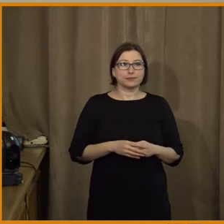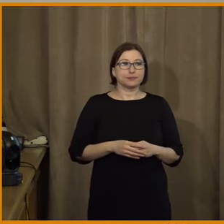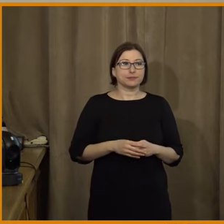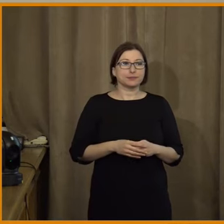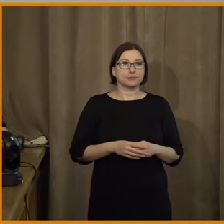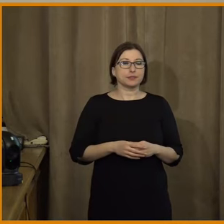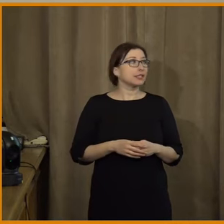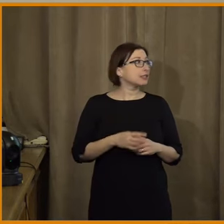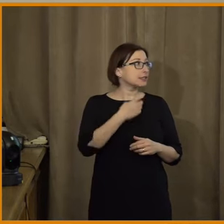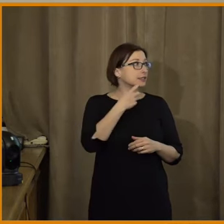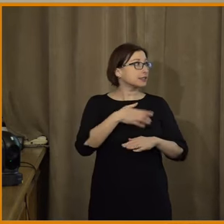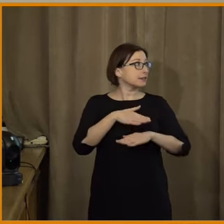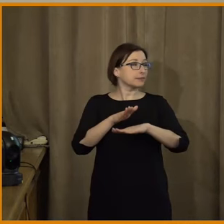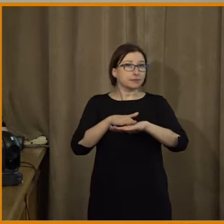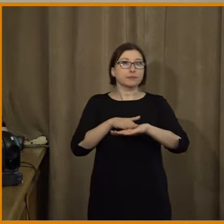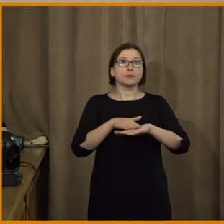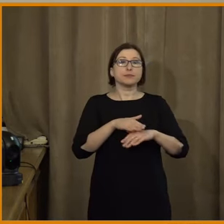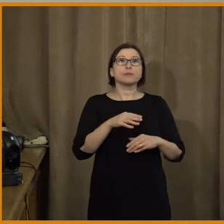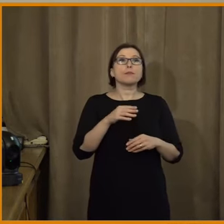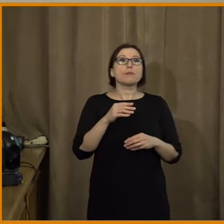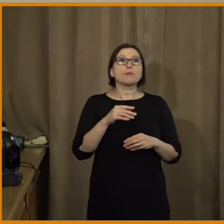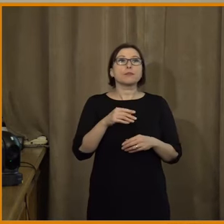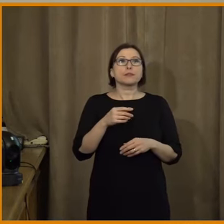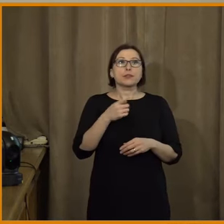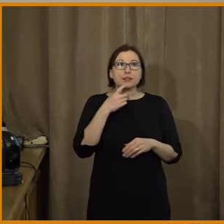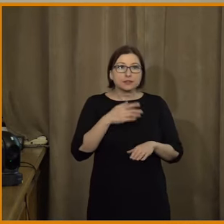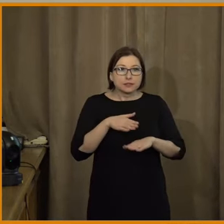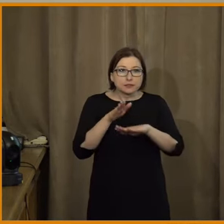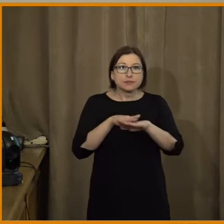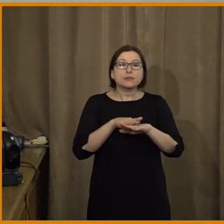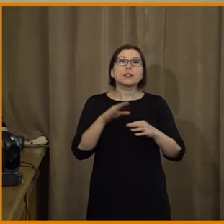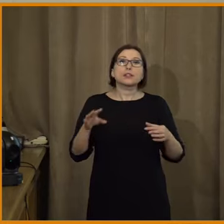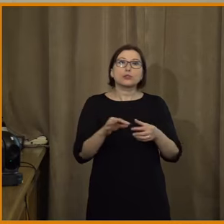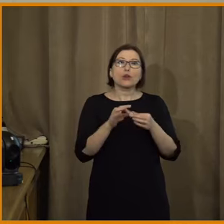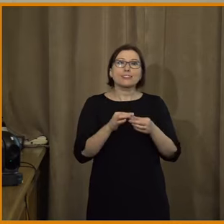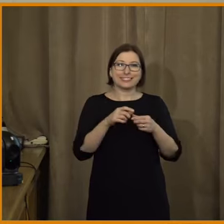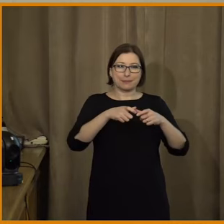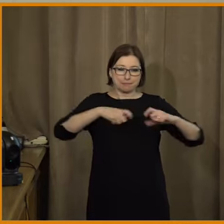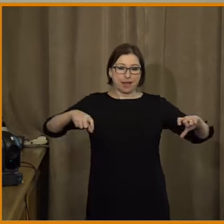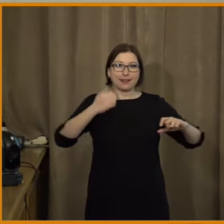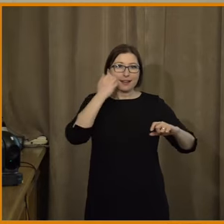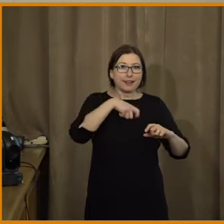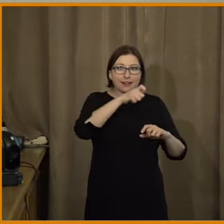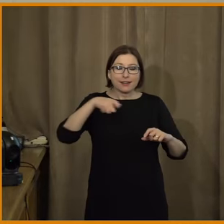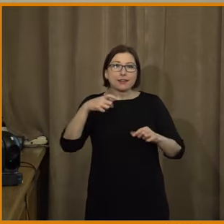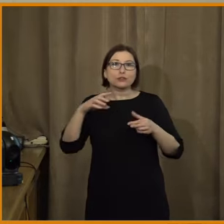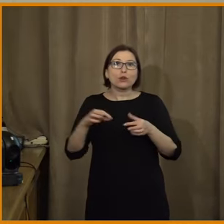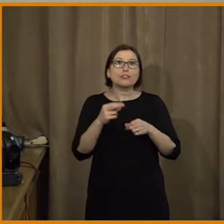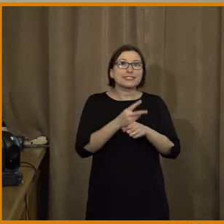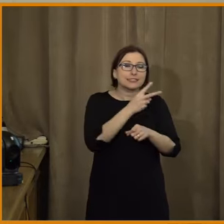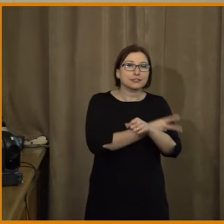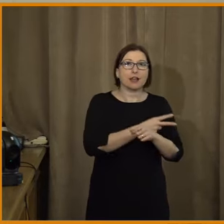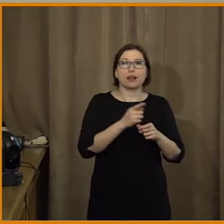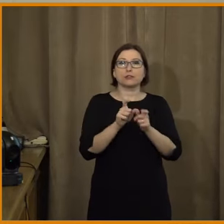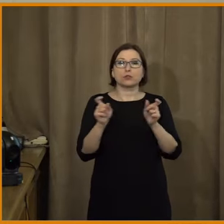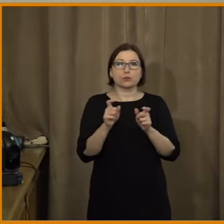Já bych se přesnul té druhé části, kde jsem posílal tady lidem, kteří jsou tady v panelu, tu otázku o hledně státu a dovolím si ji krátce uvízt,